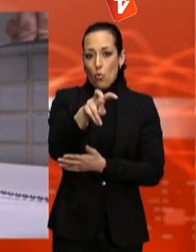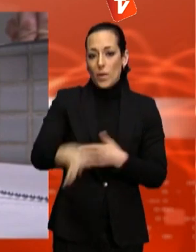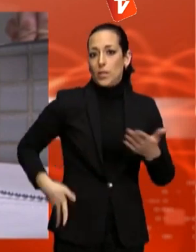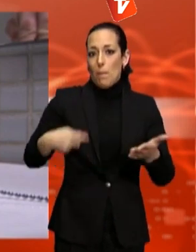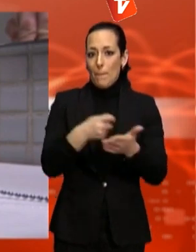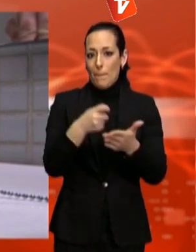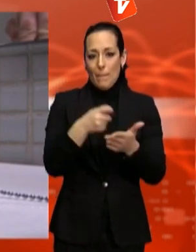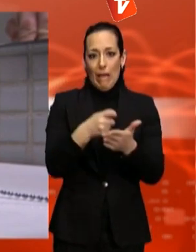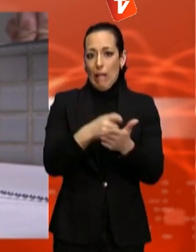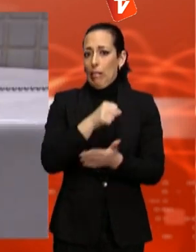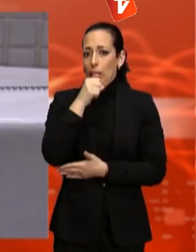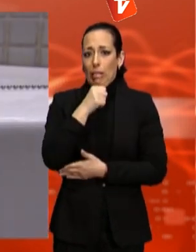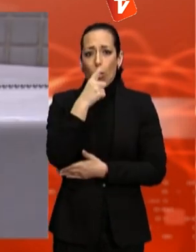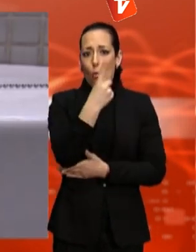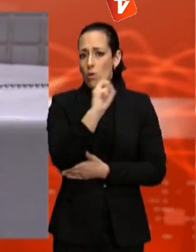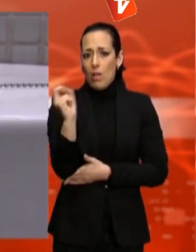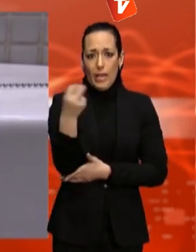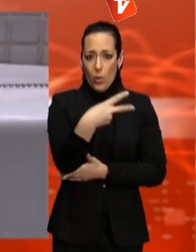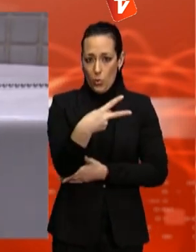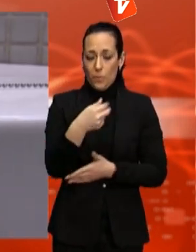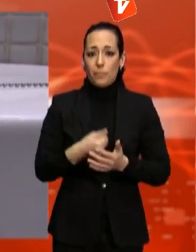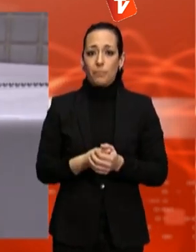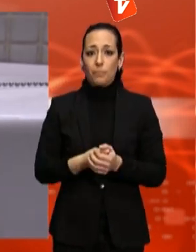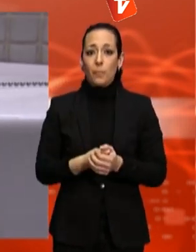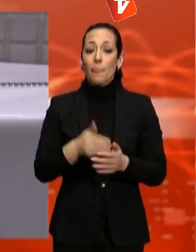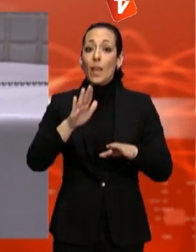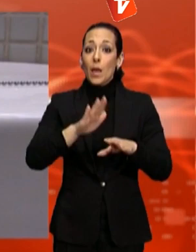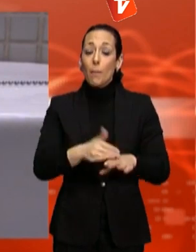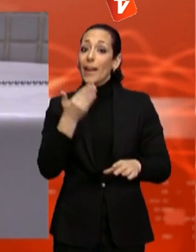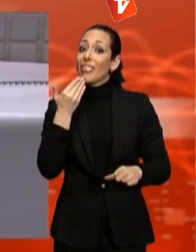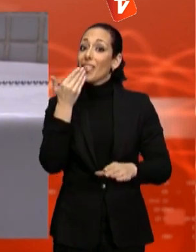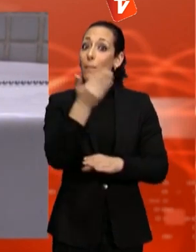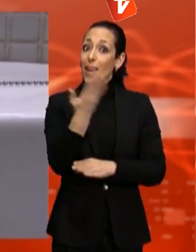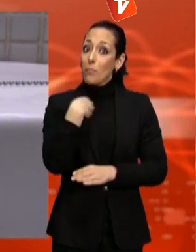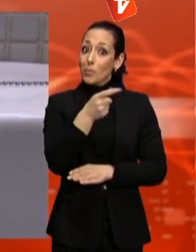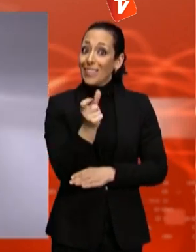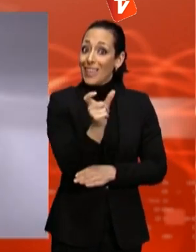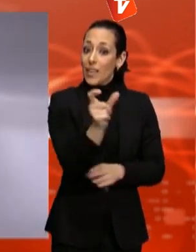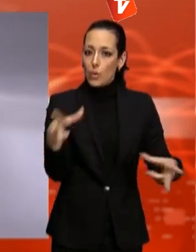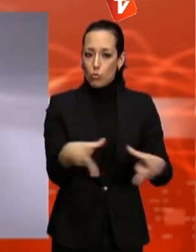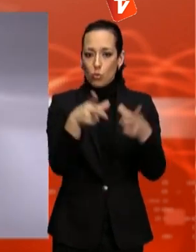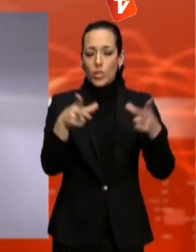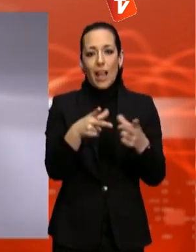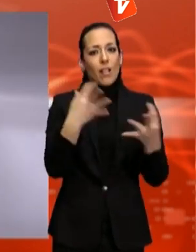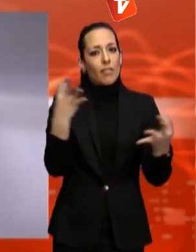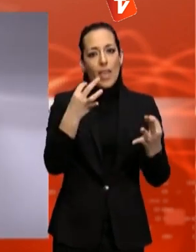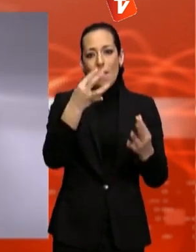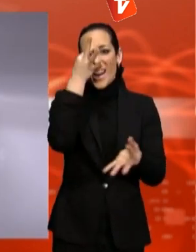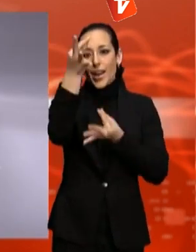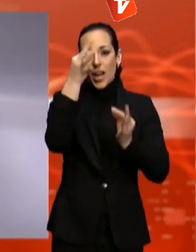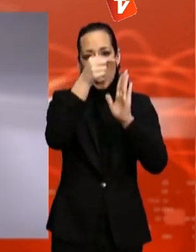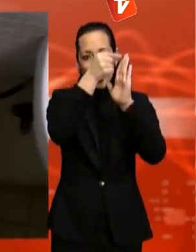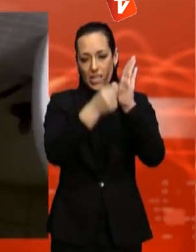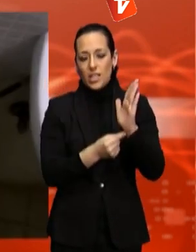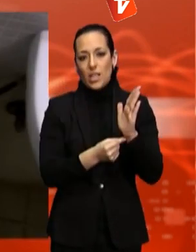bonar poc més d'un euro. Per poder acollir-se a la tarifa social, caldrà complir una sèrie de requisits, com ara tenir uns ingressos anuals